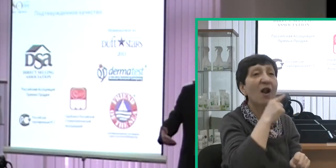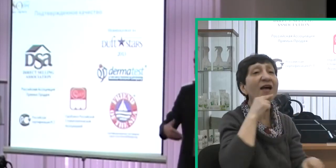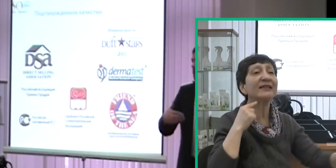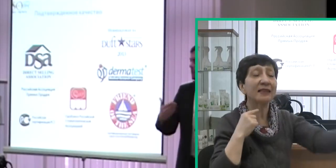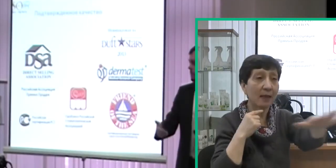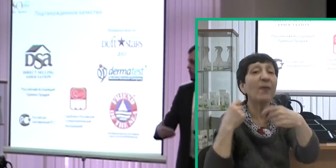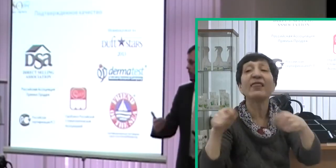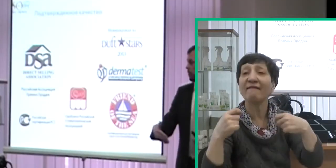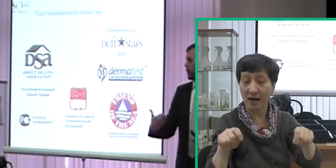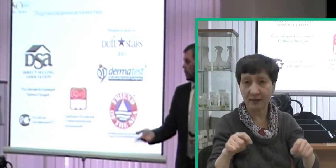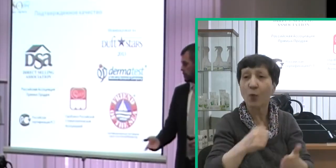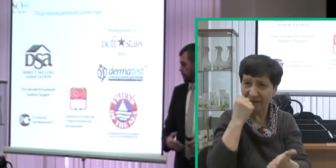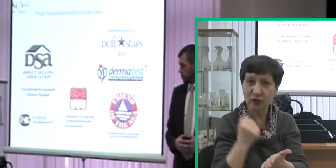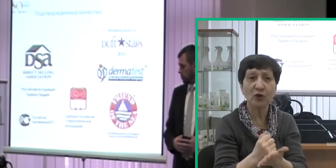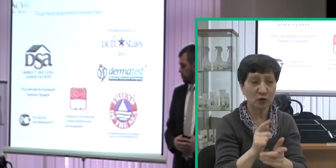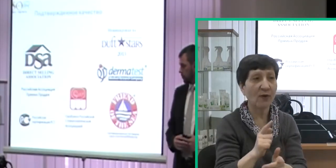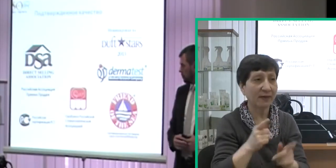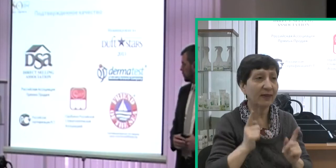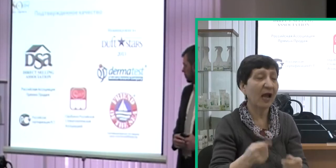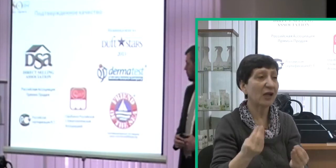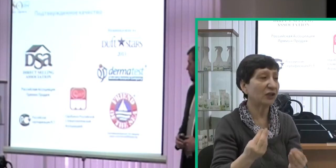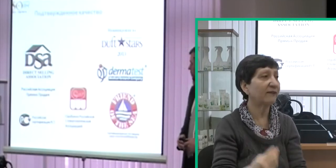могла здесь, на российском рынке, продаваться.